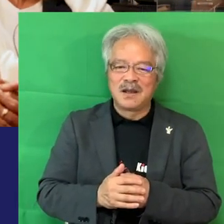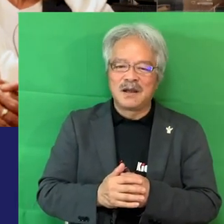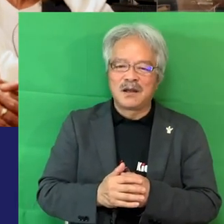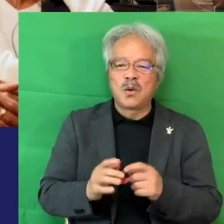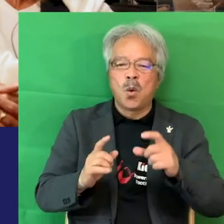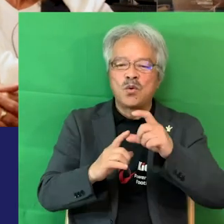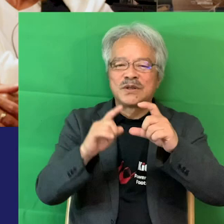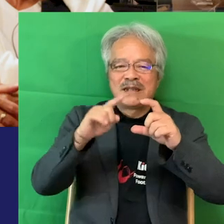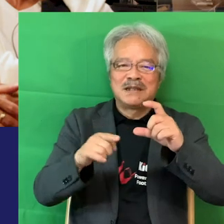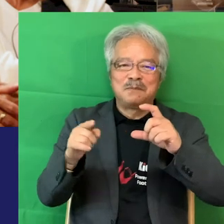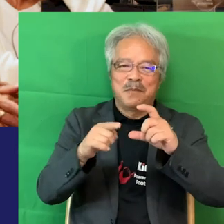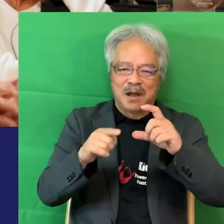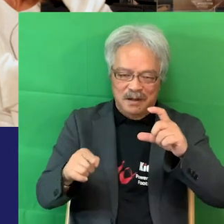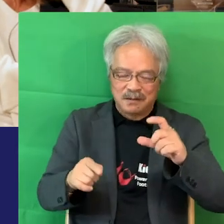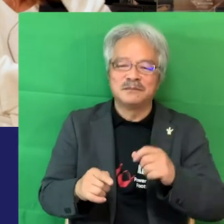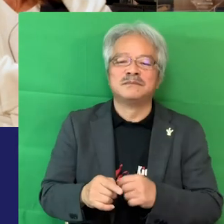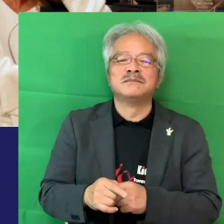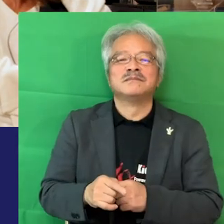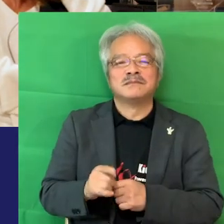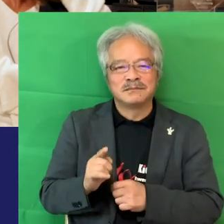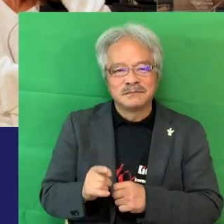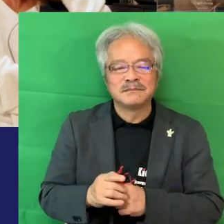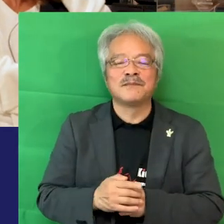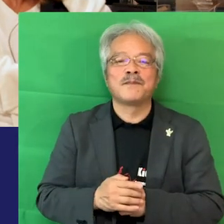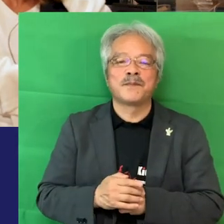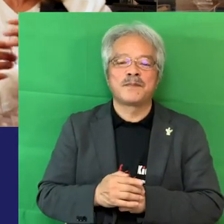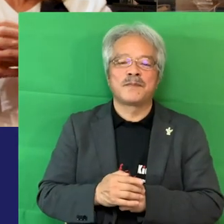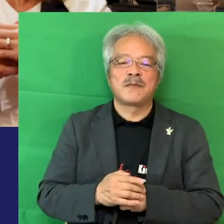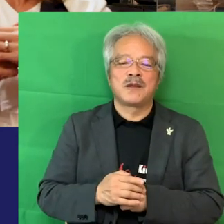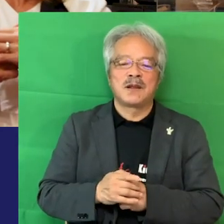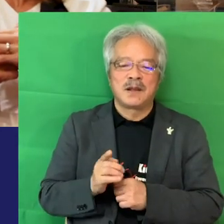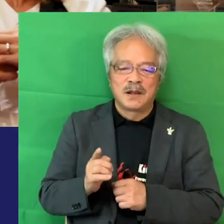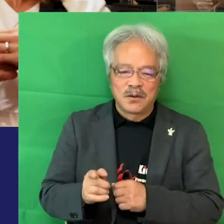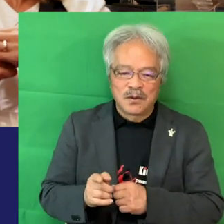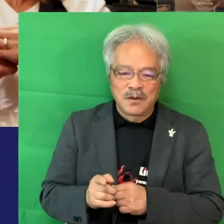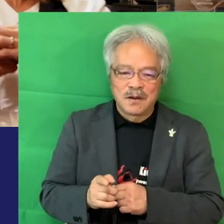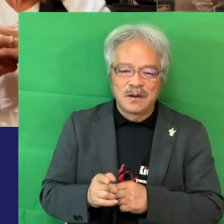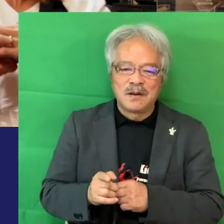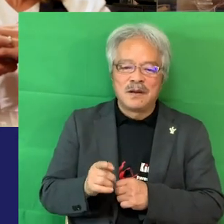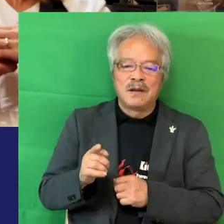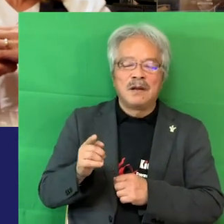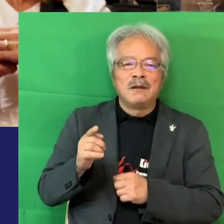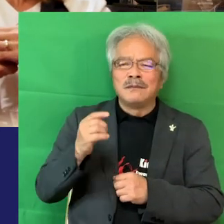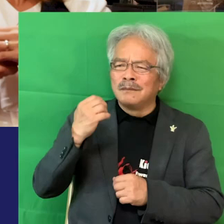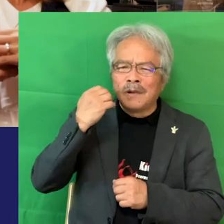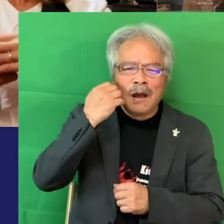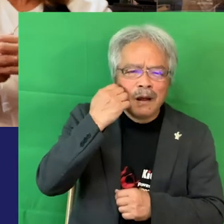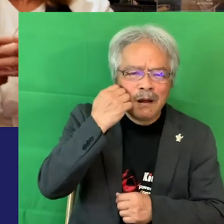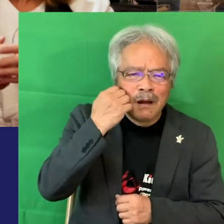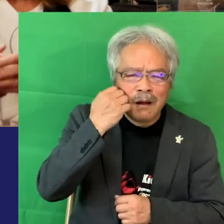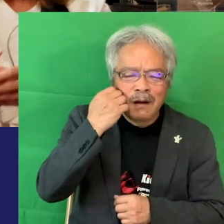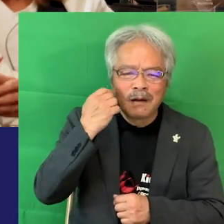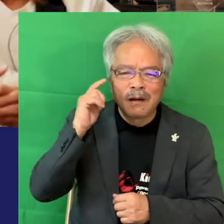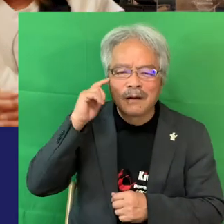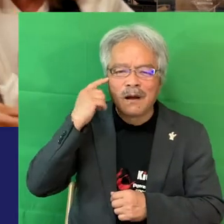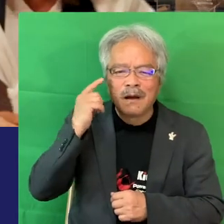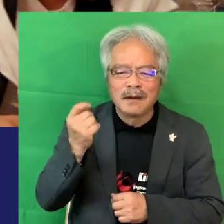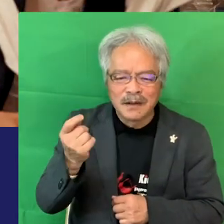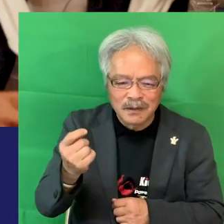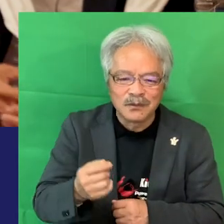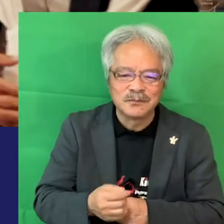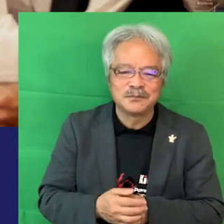これ面白いセットが誰が考えたんだろうやっぱ